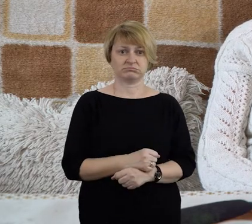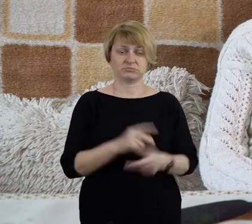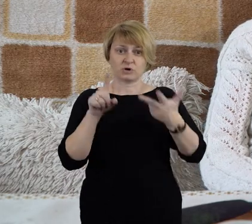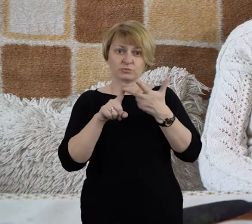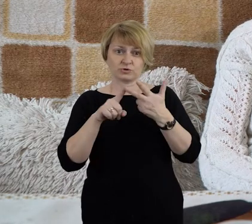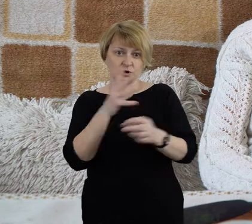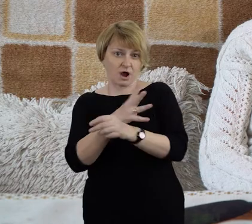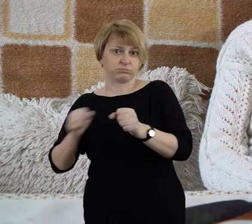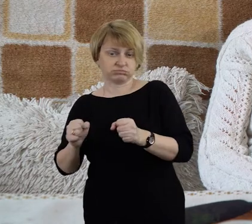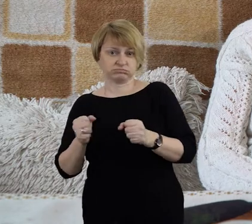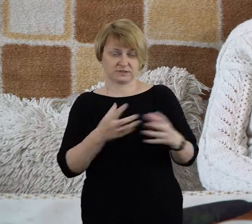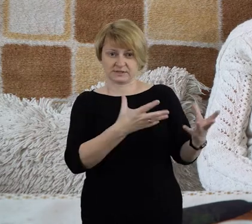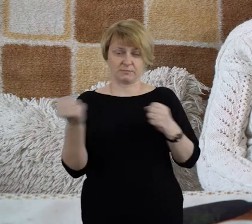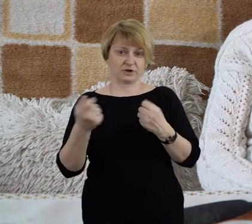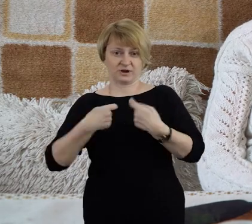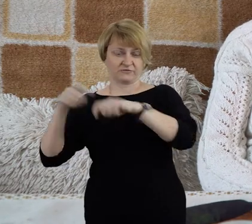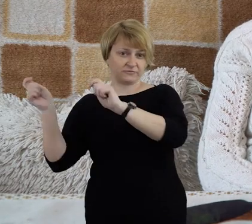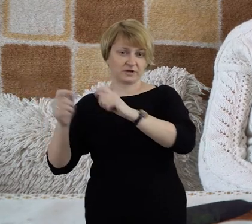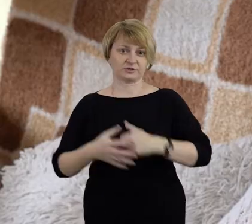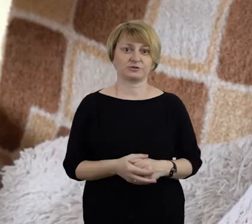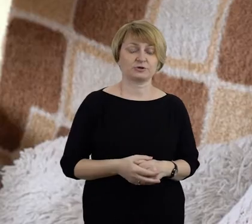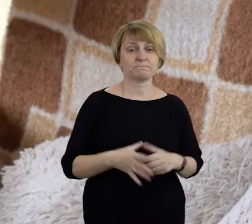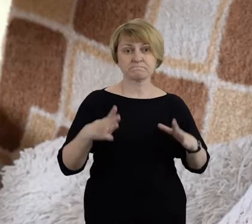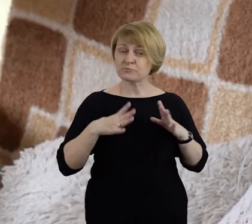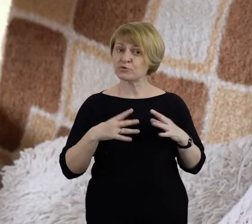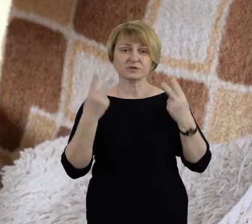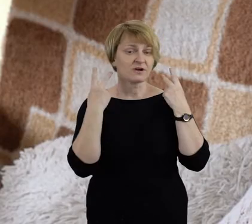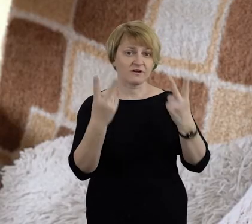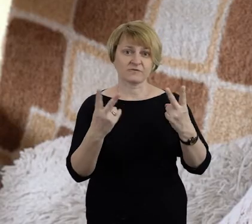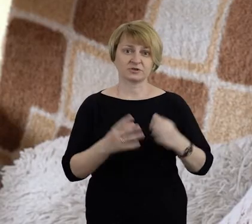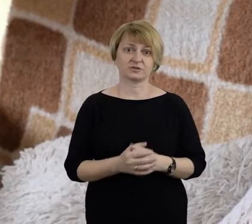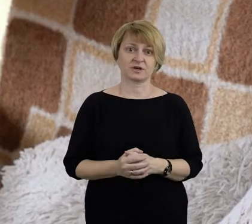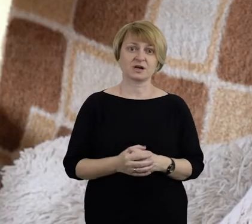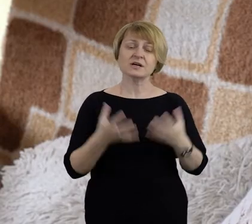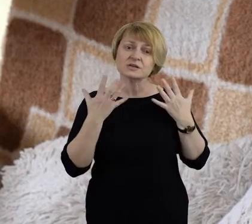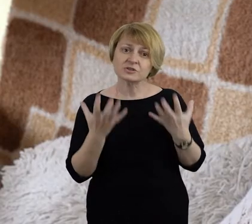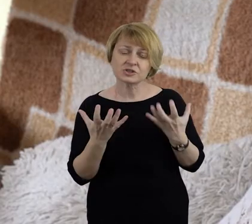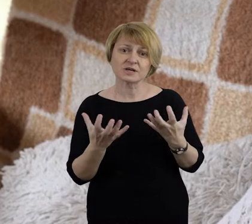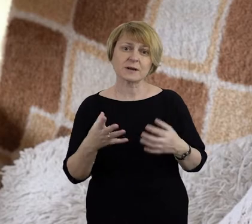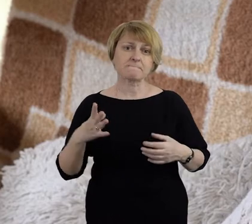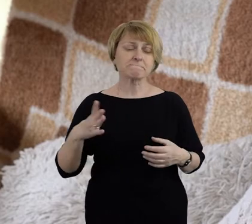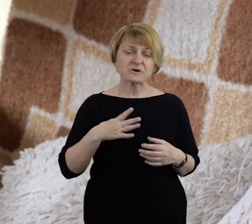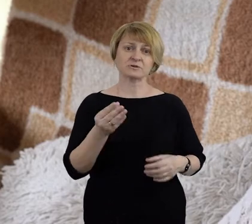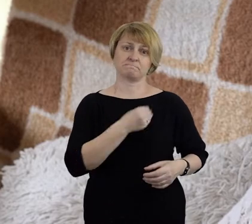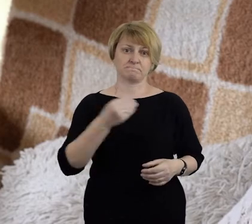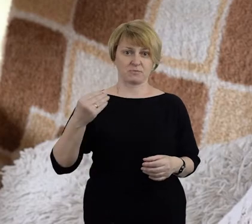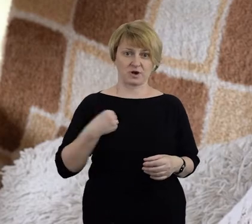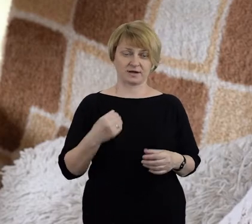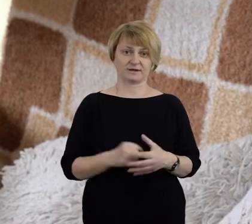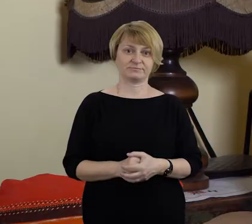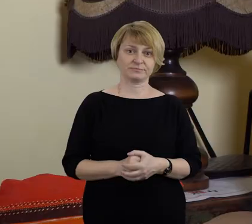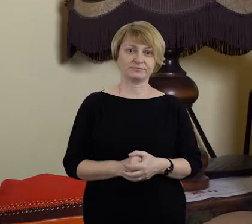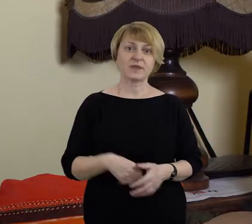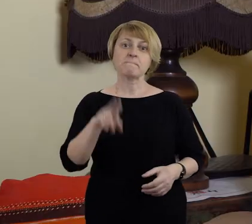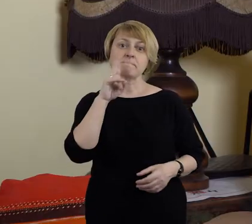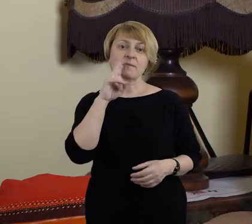albo do kacetów wywieźli. To było najważniejsze, że chcieli i byli Polakami.